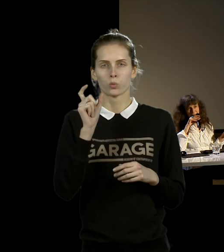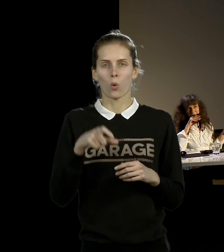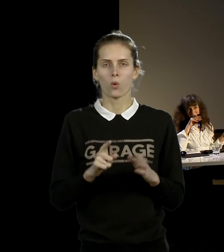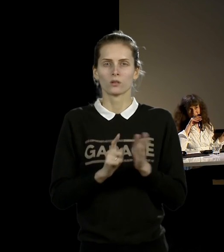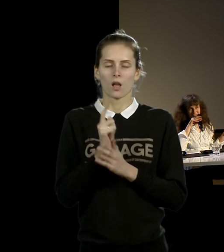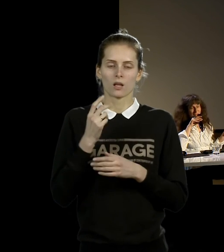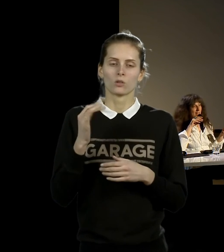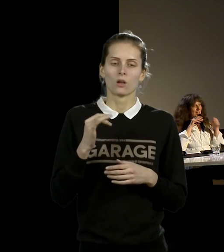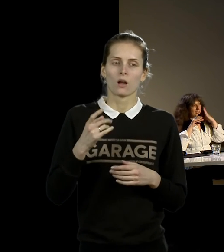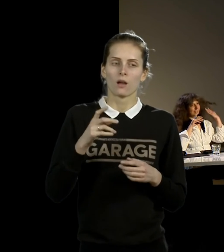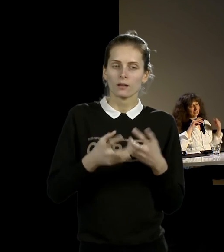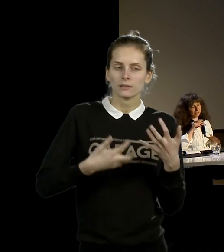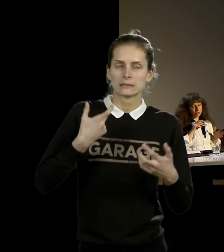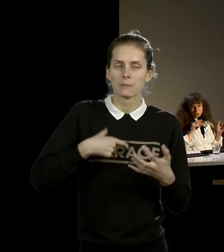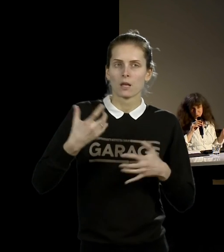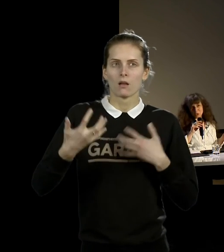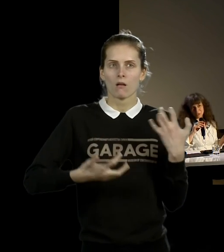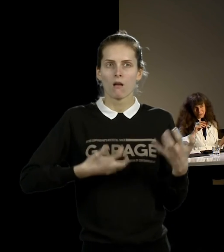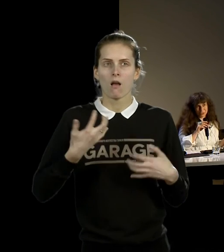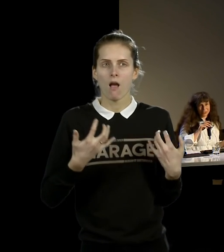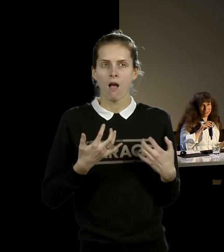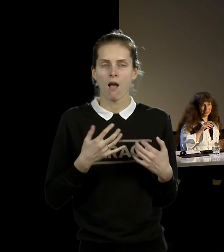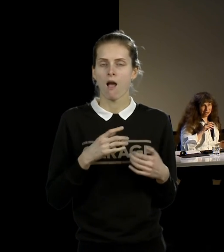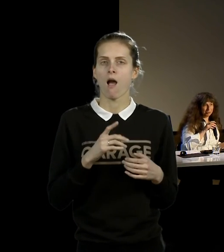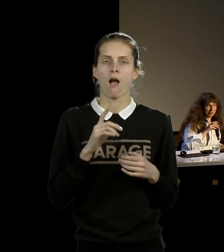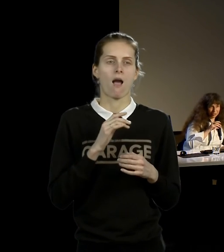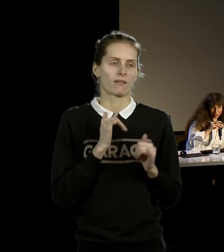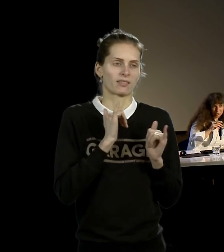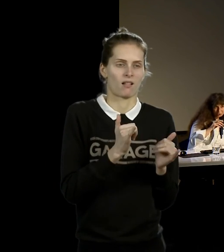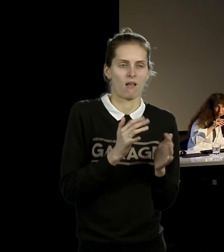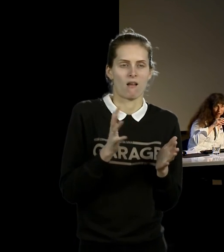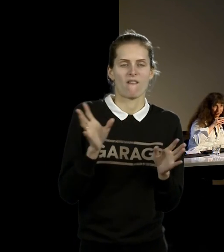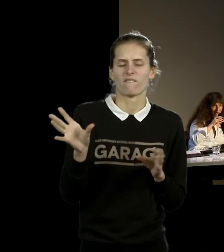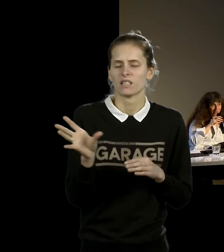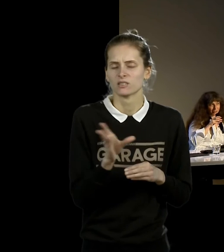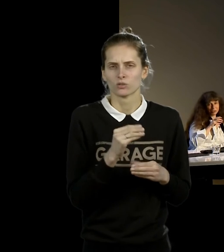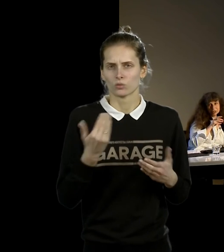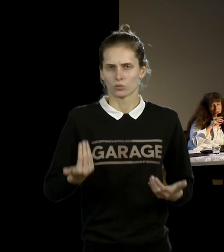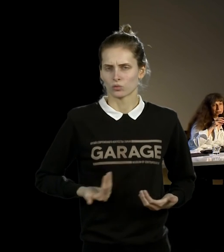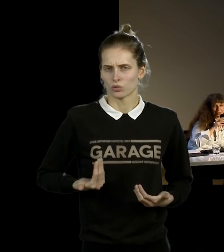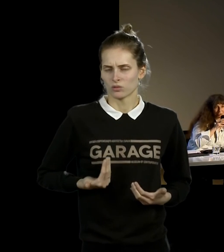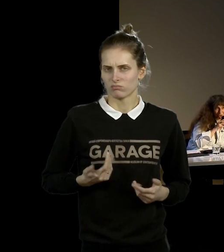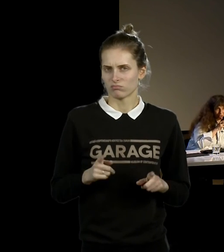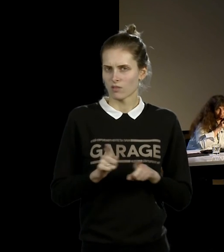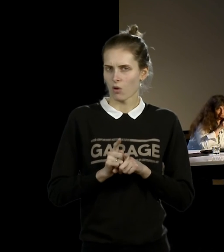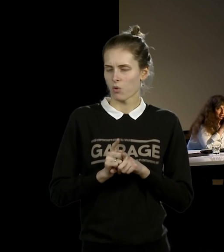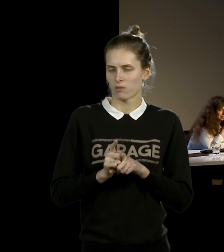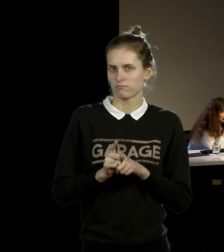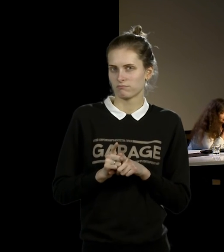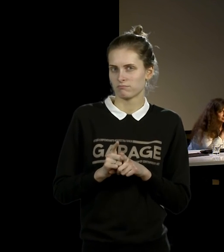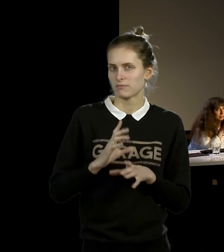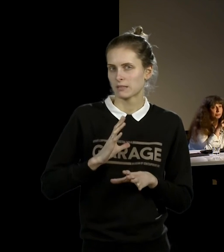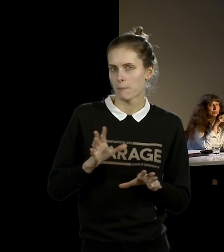занятие на всю жизнь. Это очень спорная точка зрения, но тем не менее она существует. Высказал ее один из пионеров жанра,